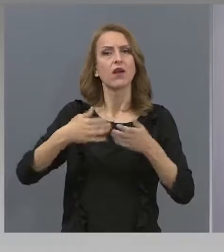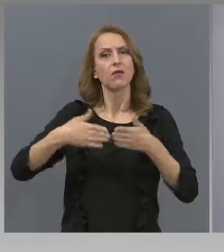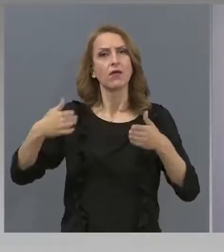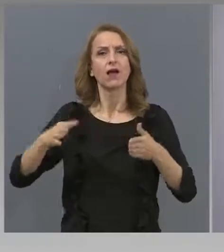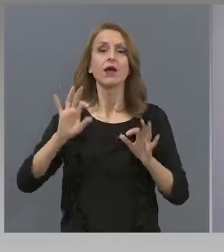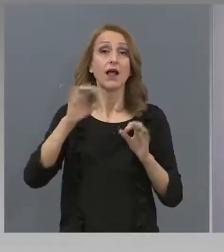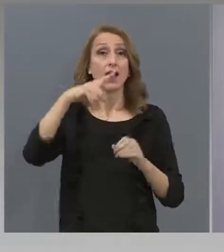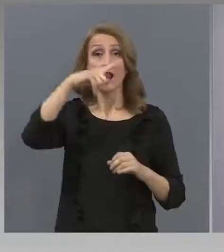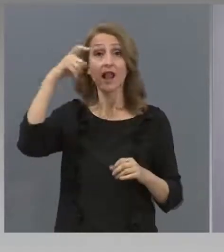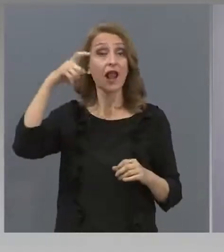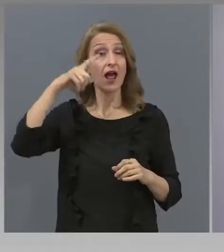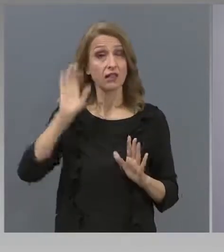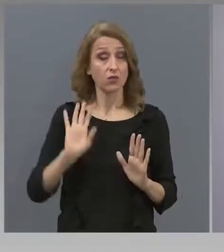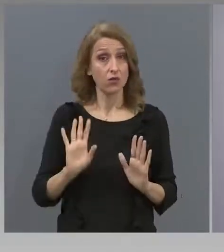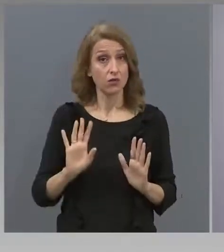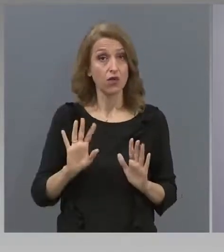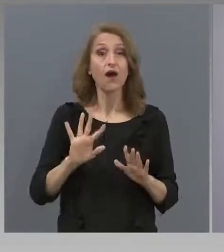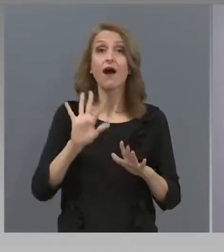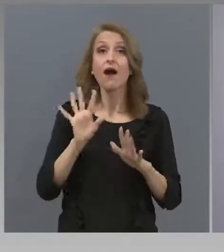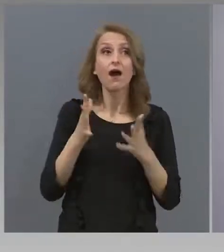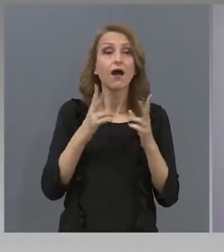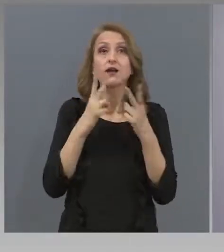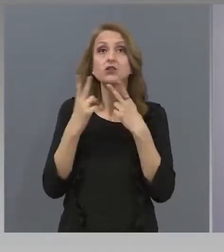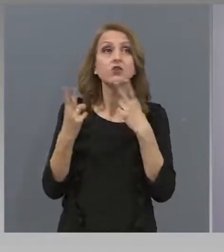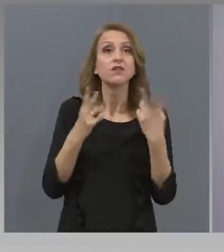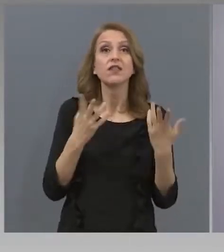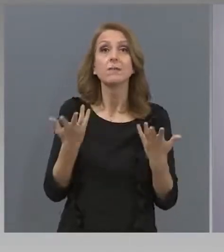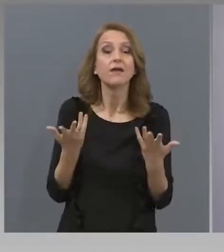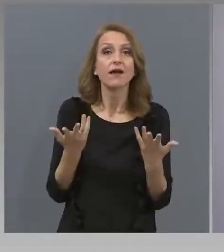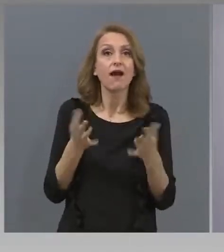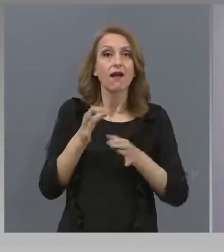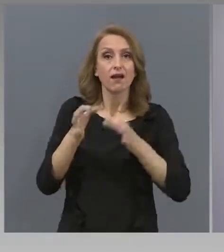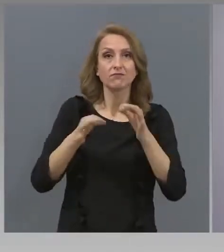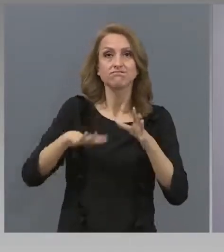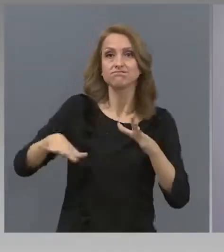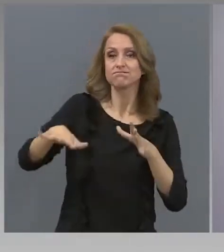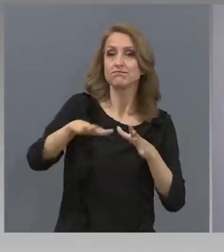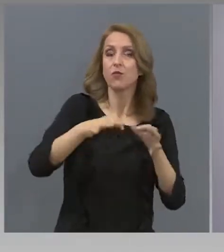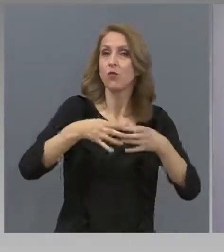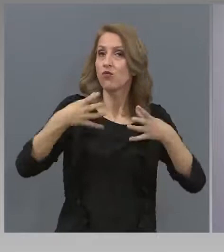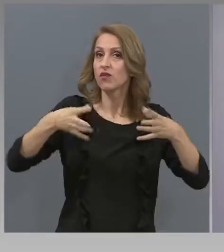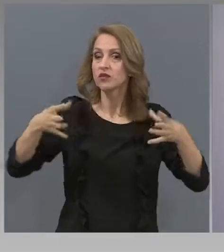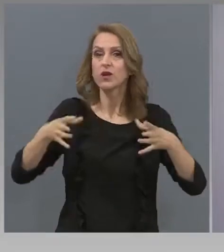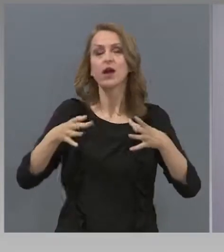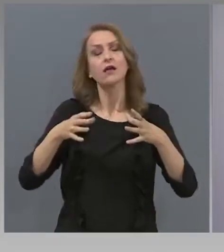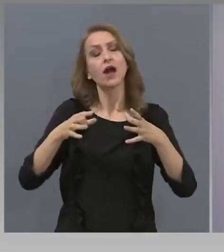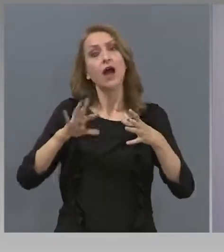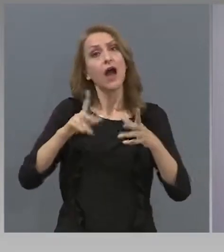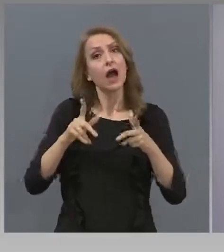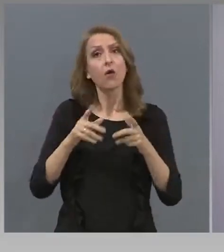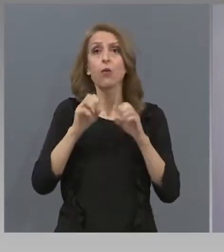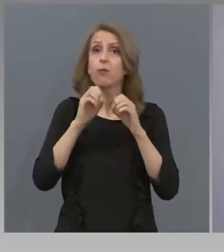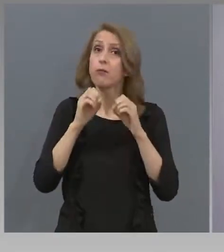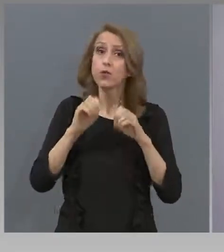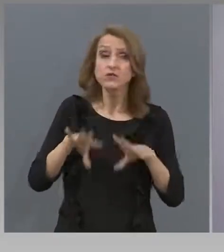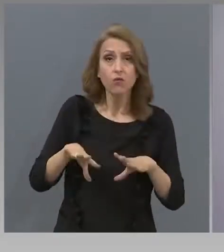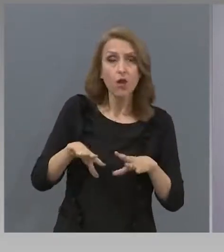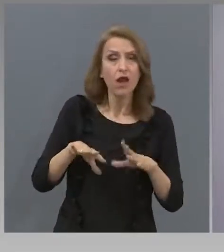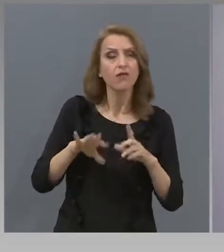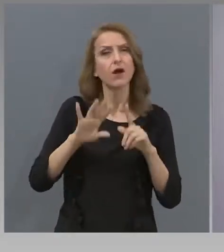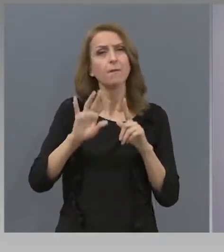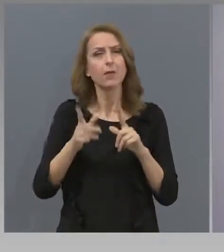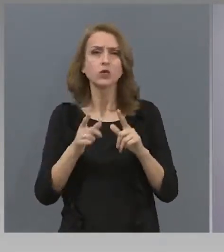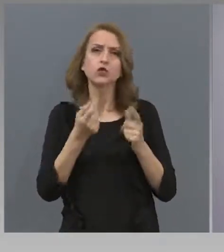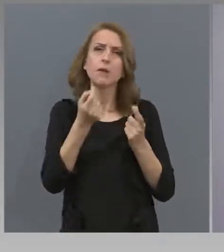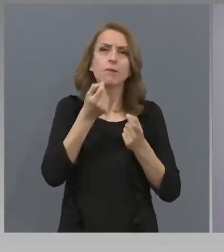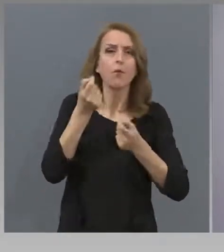Лятото, ако епидемичната ситуация позволява, ще се проведат присъствено или частично